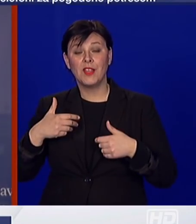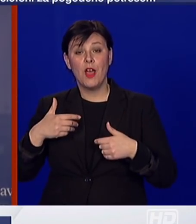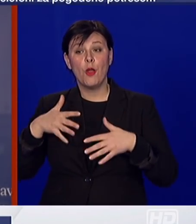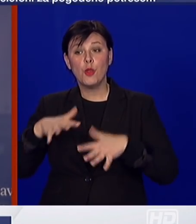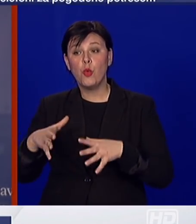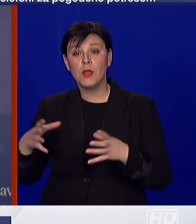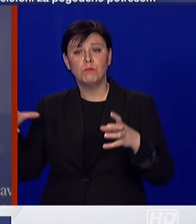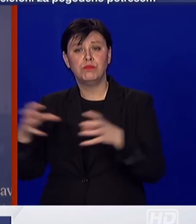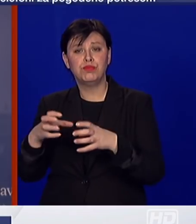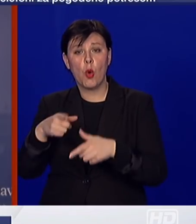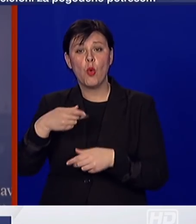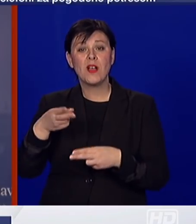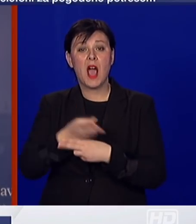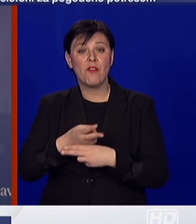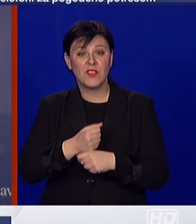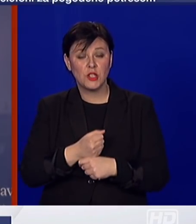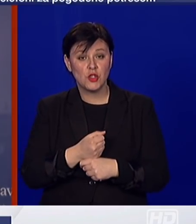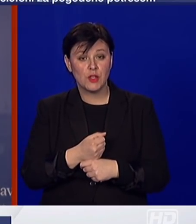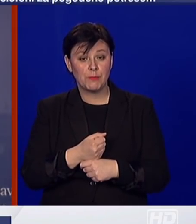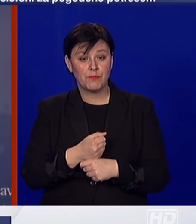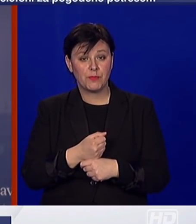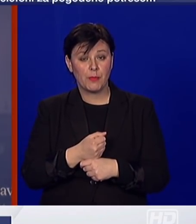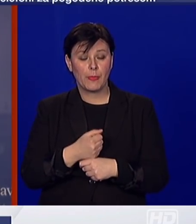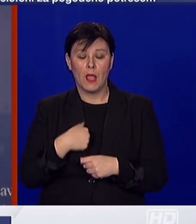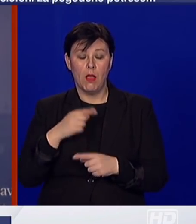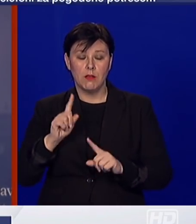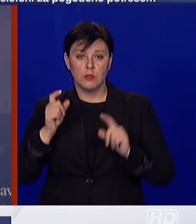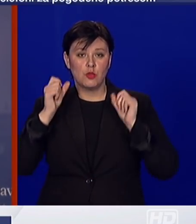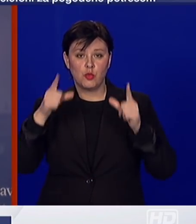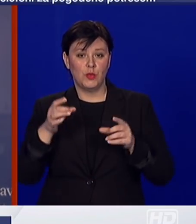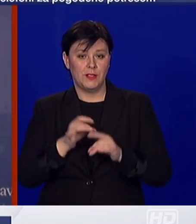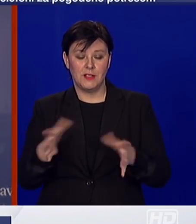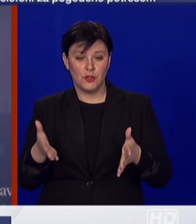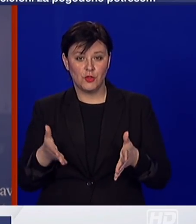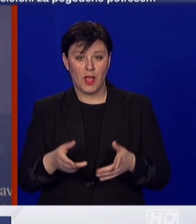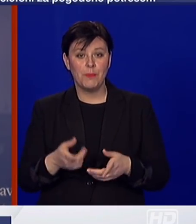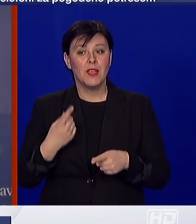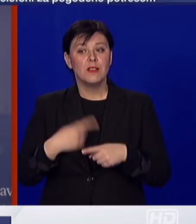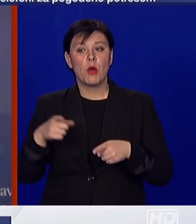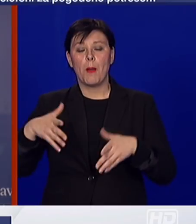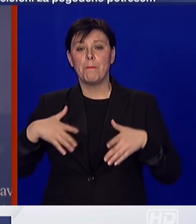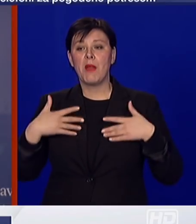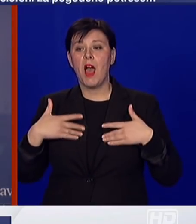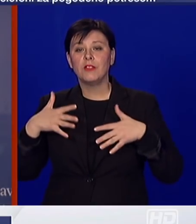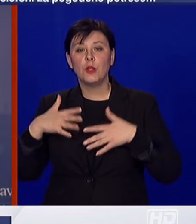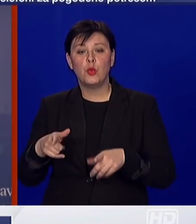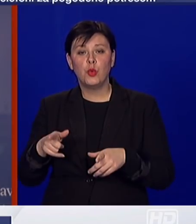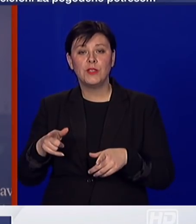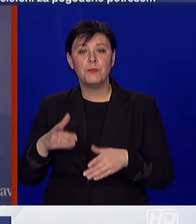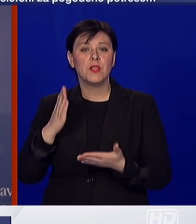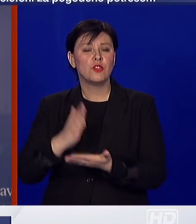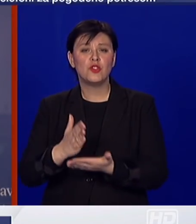ali me ne čudi, jer mladi ljudi najčešće nisu